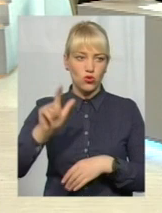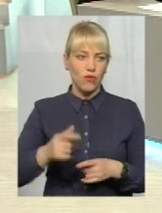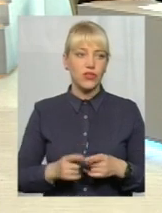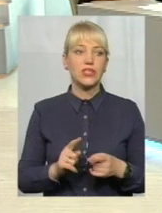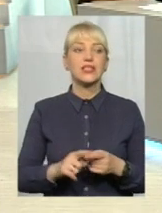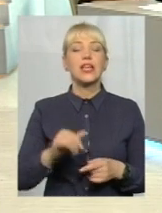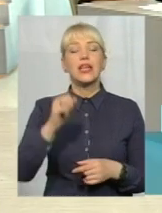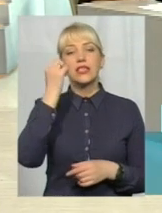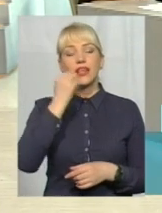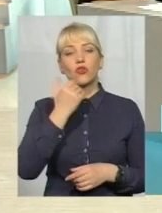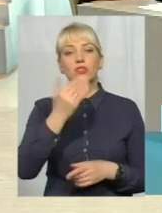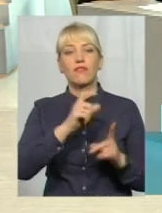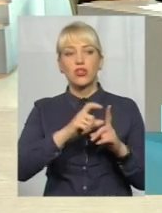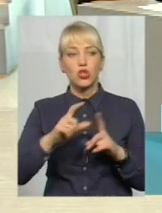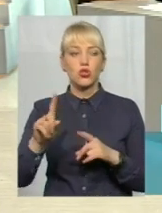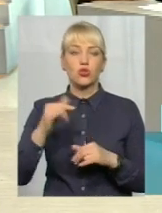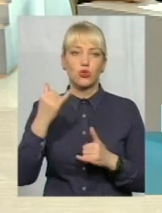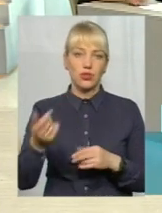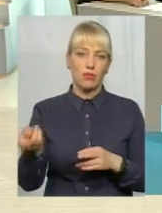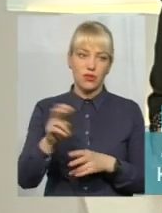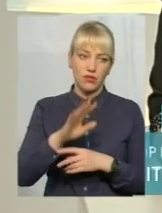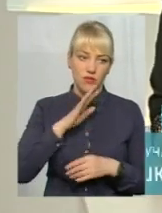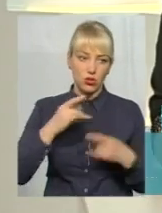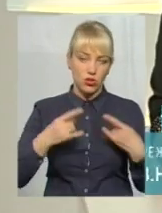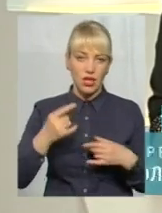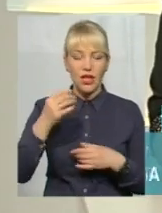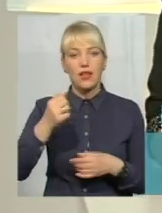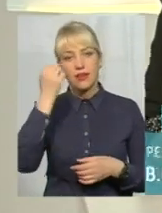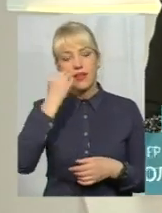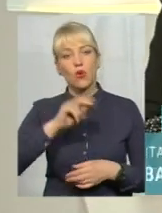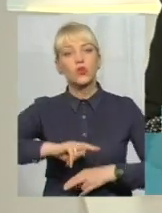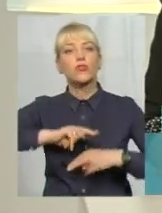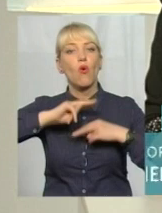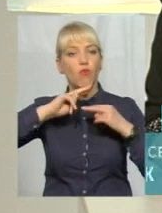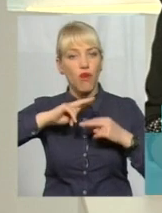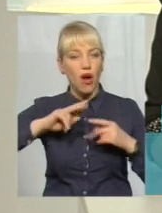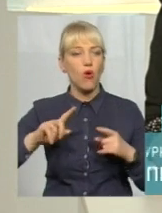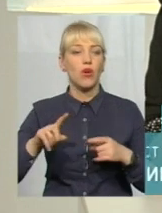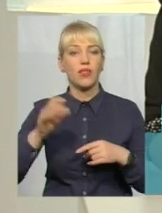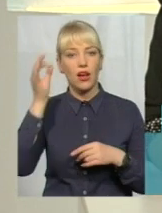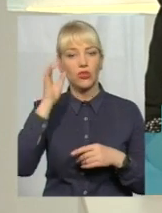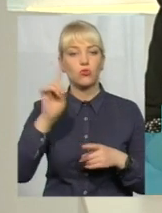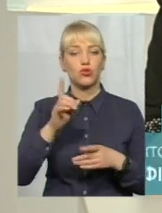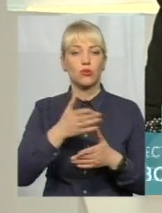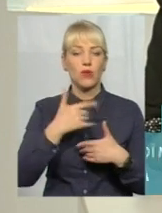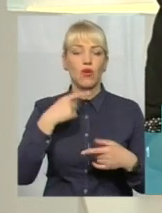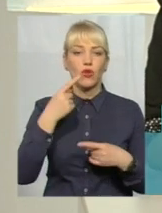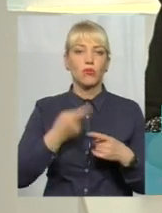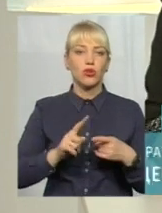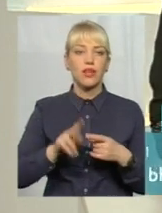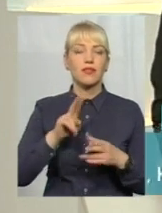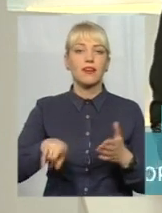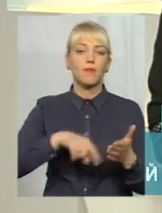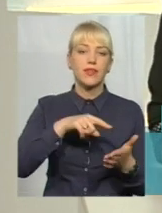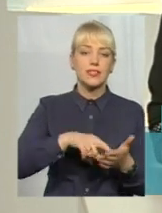що сьогодні прийшли до нас у студію. Нашим глядачам я дякую за увагу. Нагадую, що ми говорили про те, як місто і